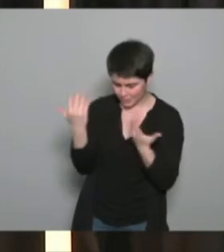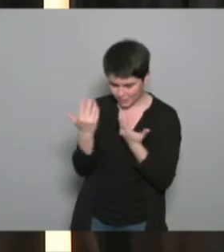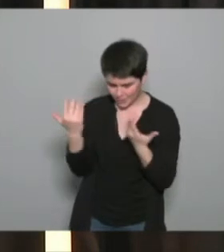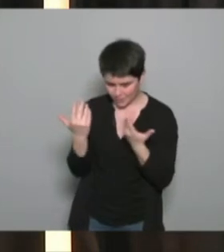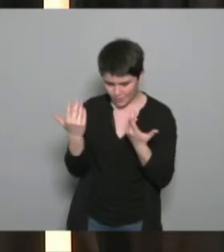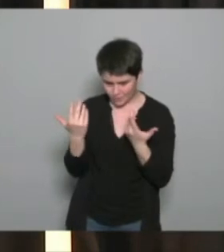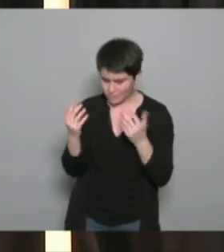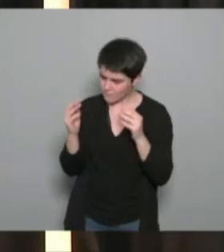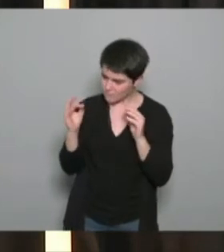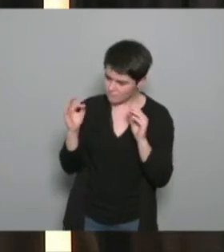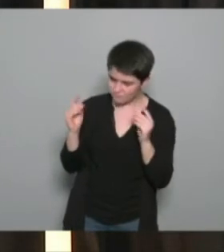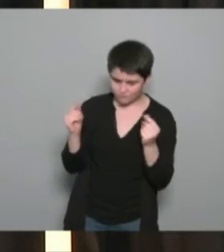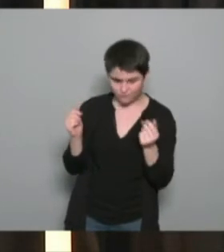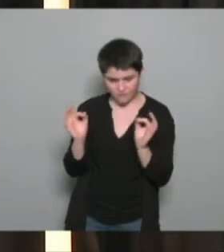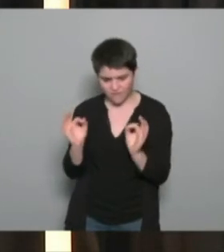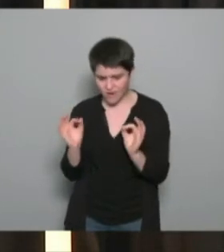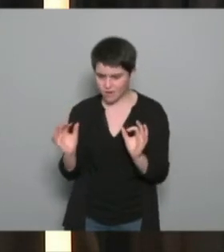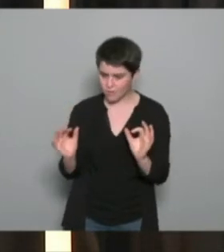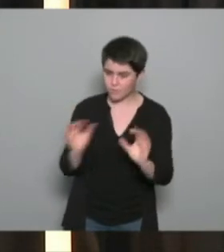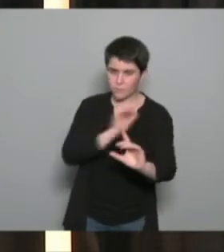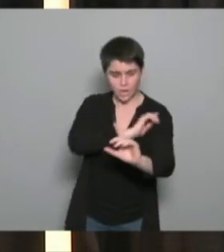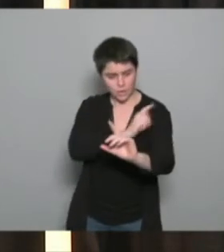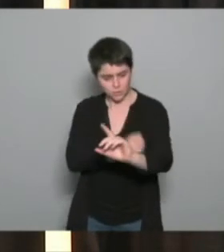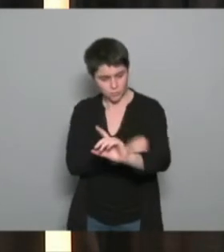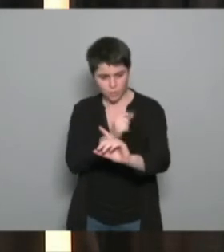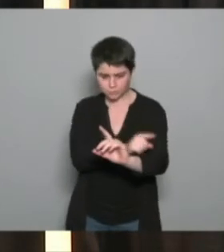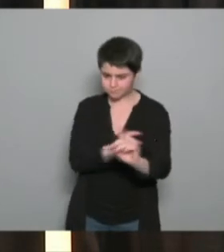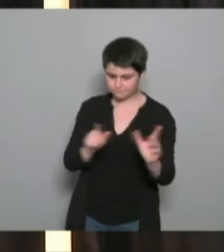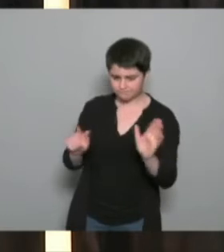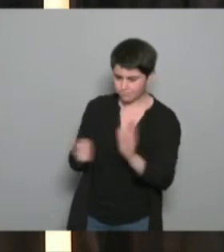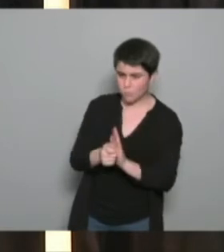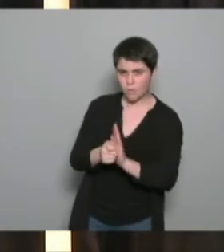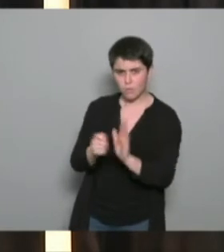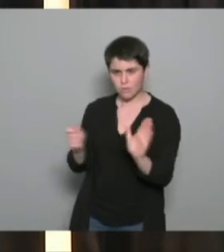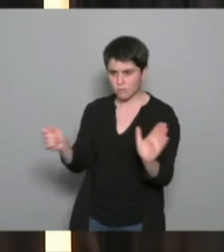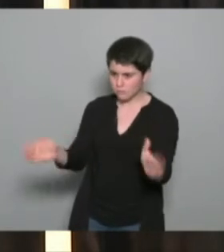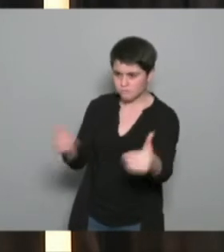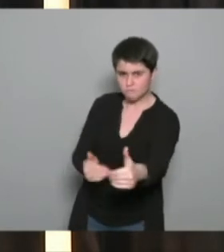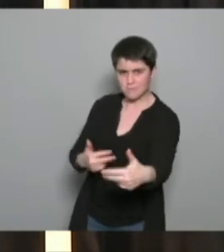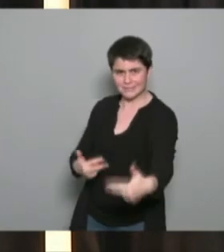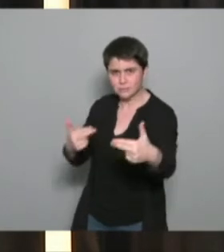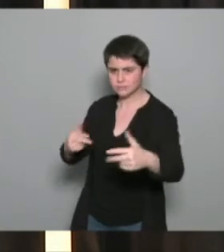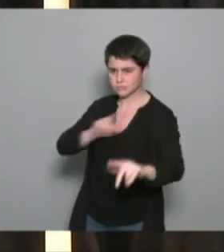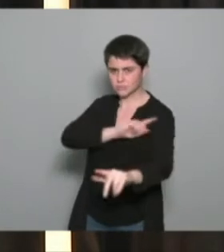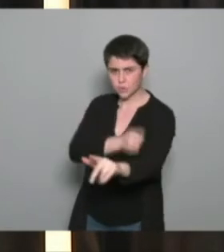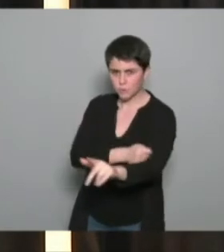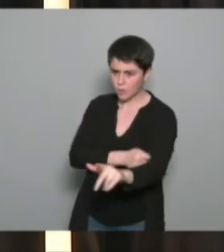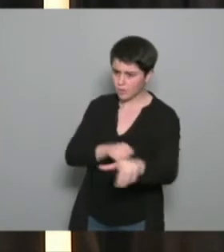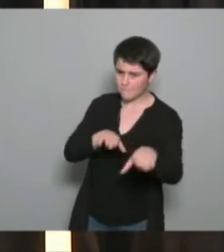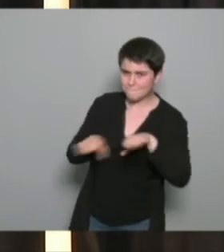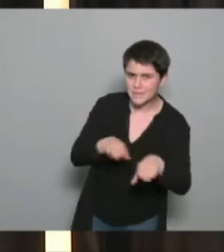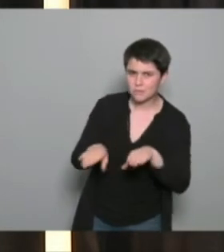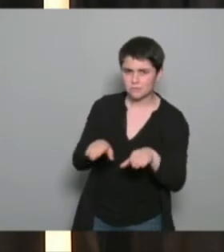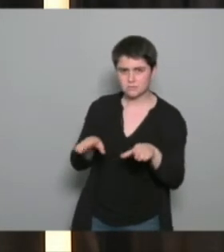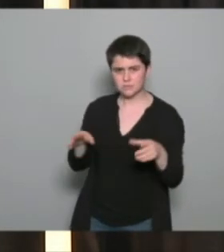encadrée ou est pratiquée la discipline sur des pratiquants qui sont déjà dans vos